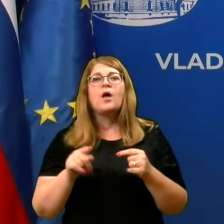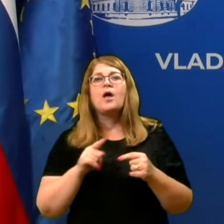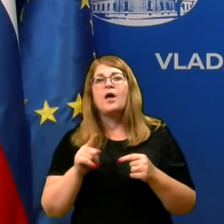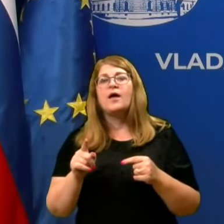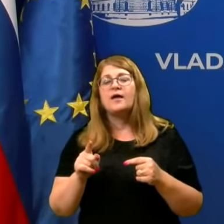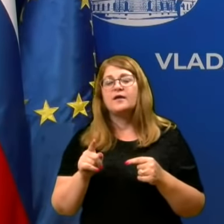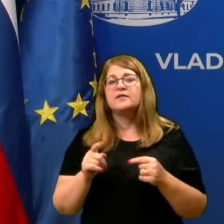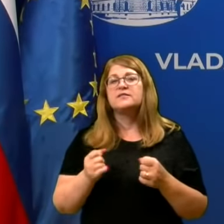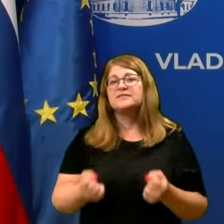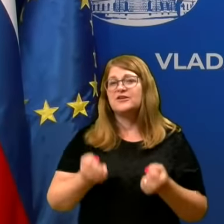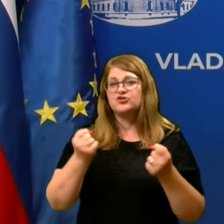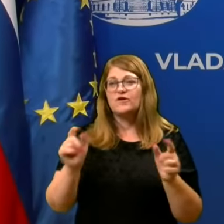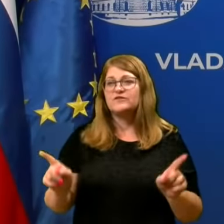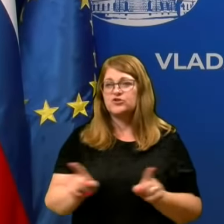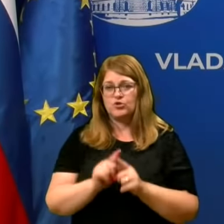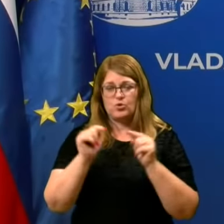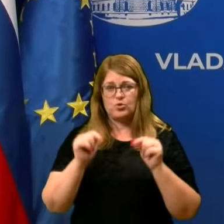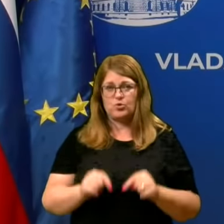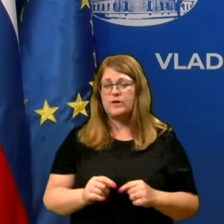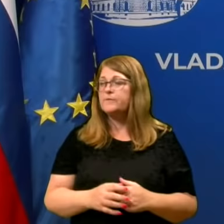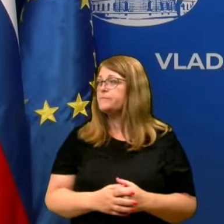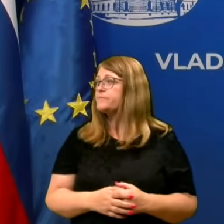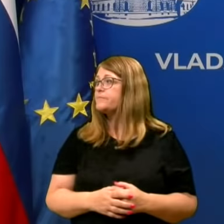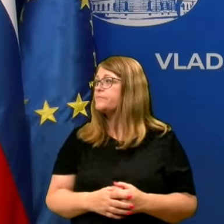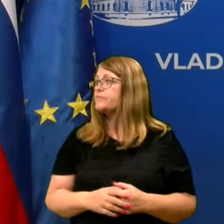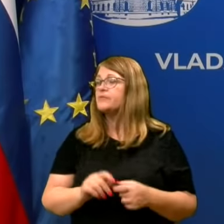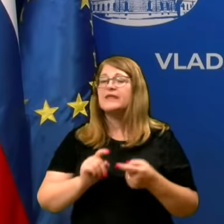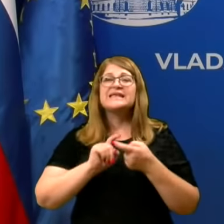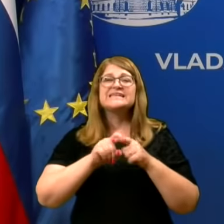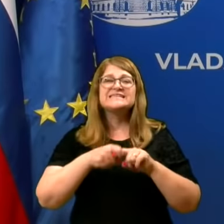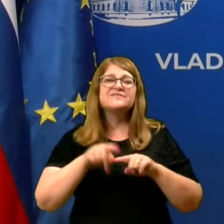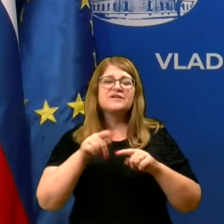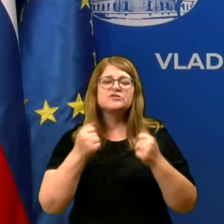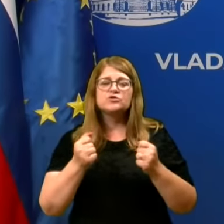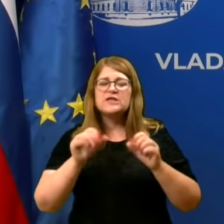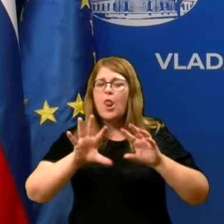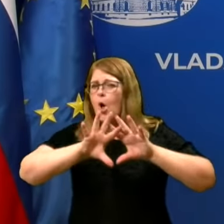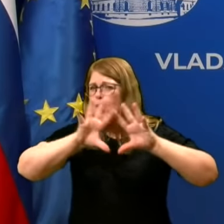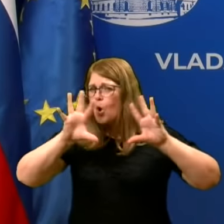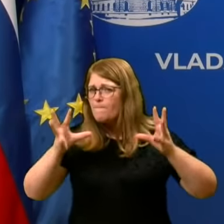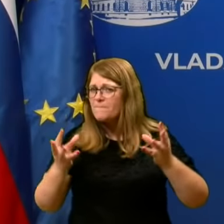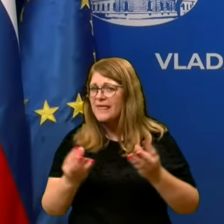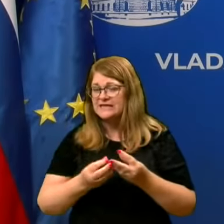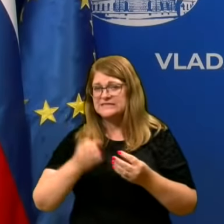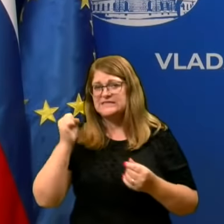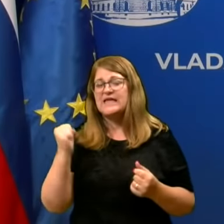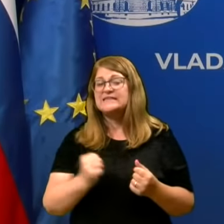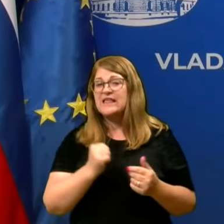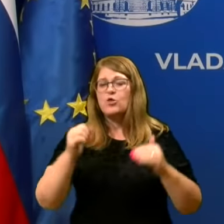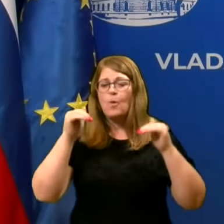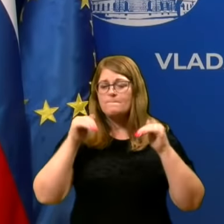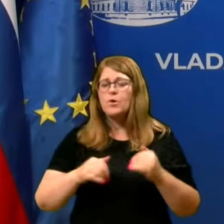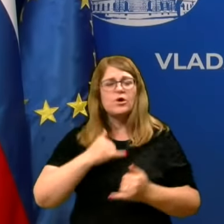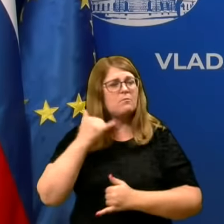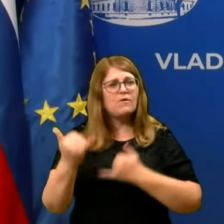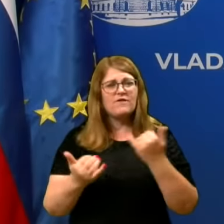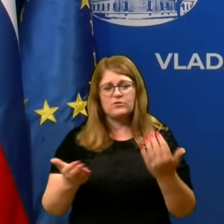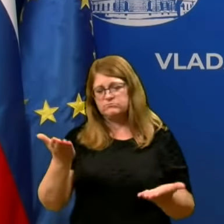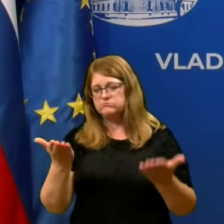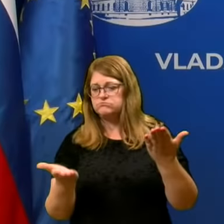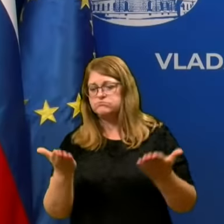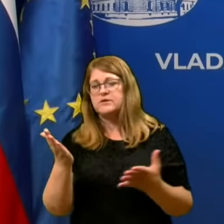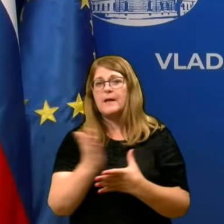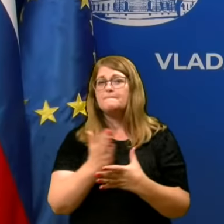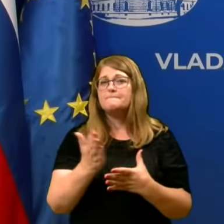so takoj tukaj. Stvari so zelo kompleksne, zato moramo vedno tehtati